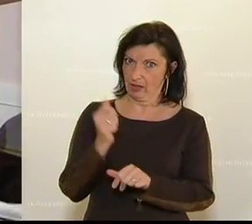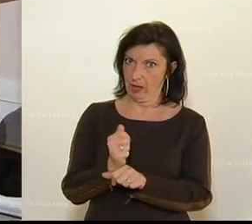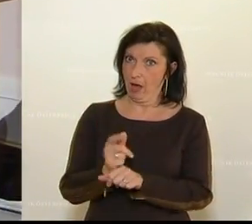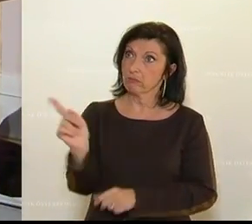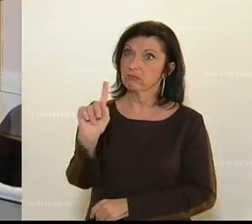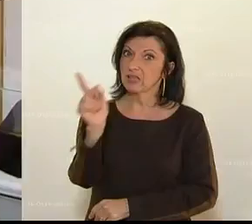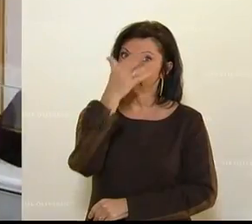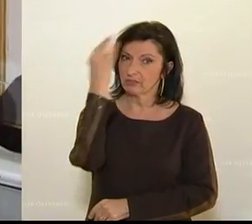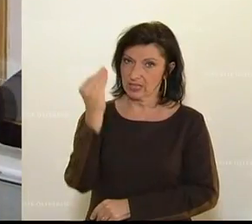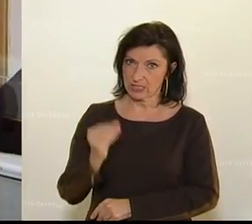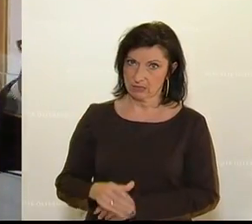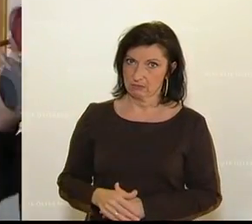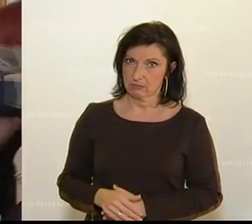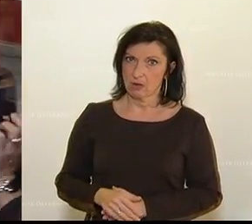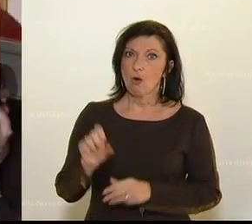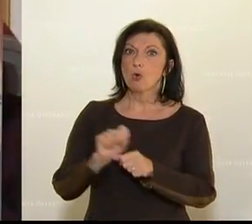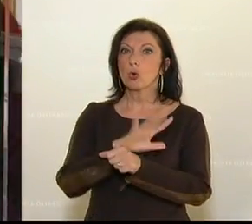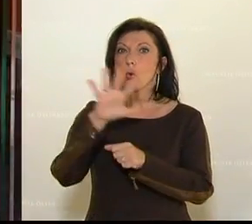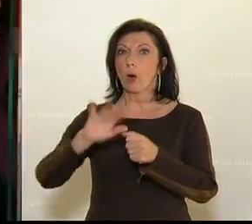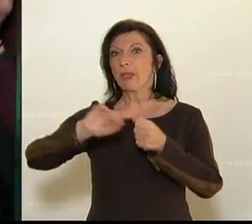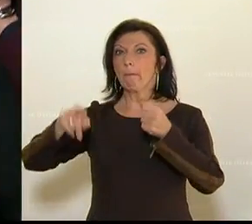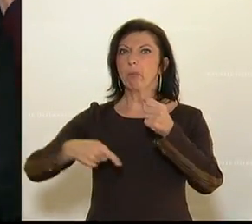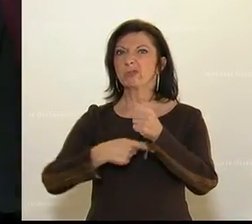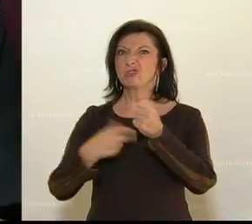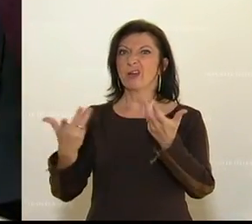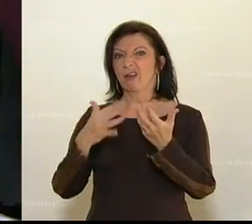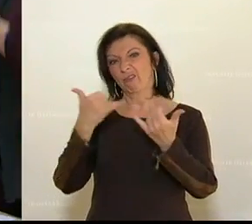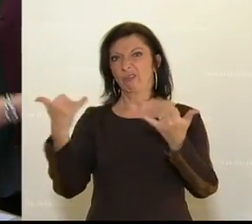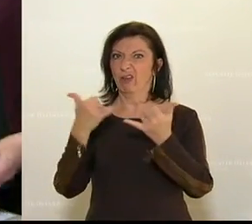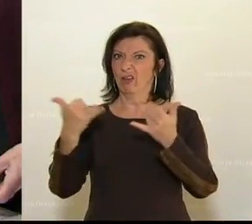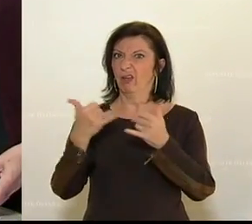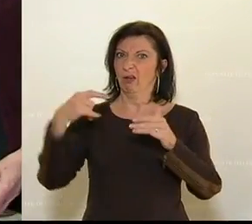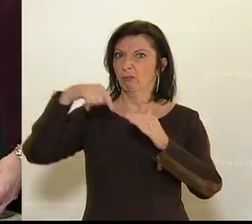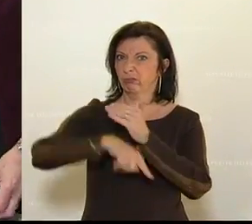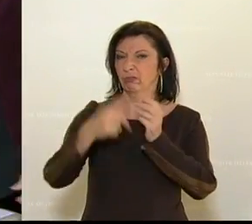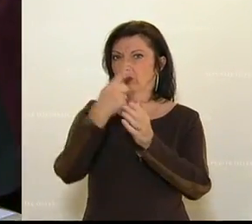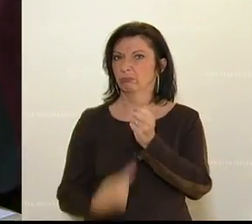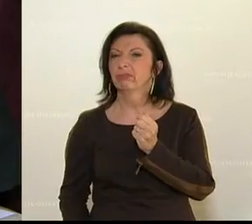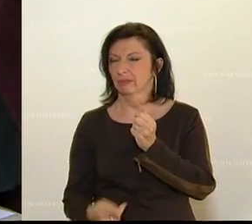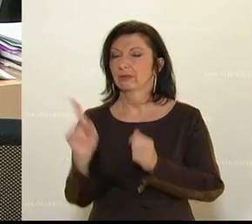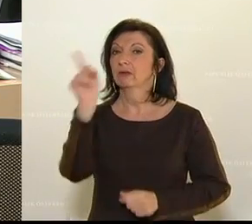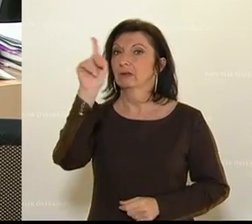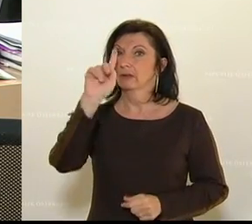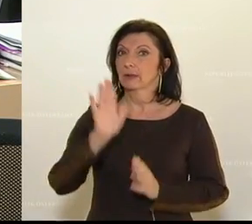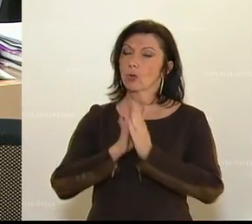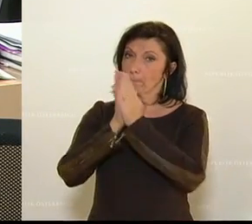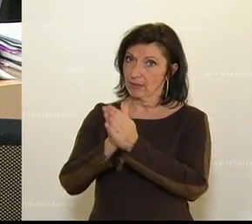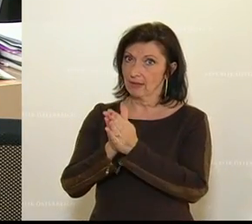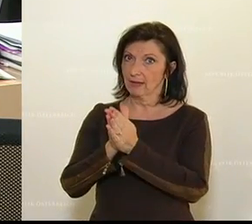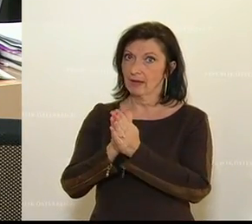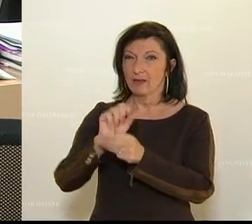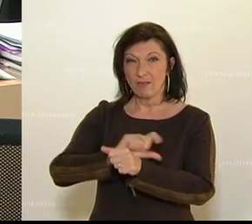Vergessenheit gerät und auch nicht in ein Corona-Budget-Loch fällt. Und Herr Bundesminister, noch eine Bitte, wenn Sie dann Ihre